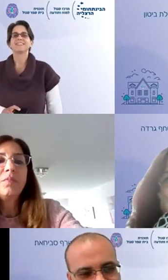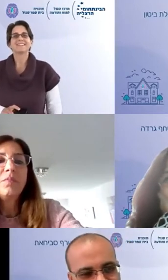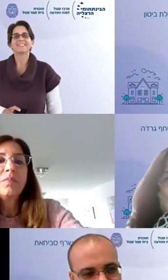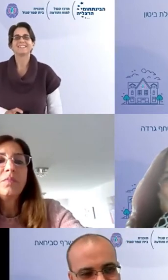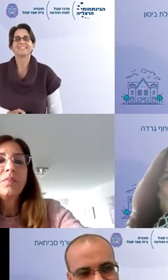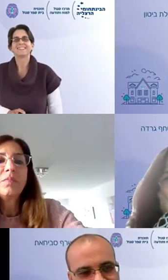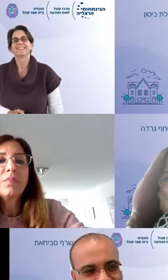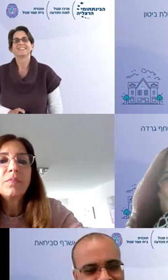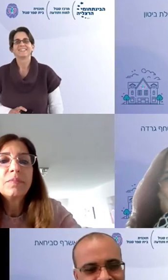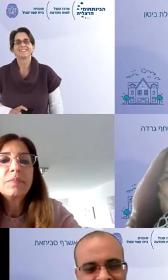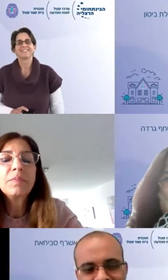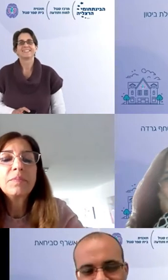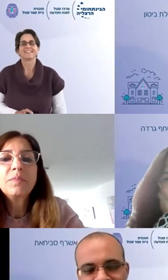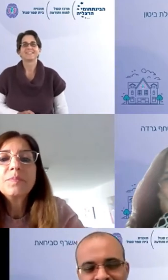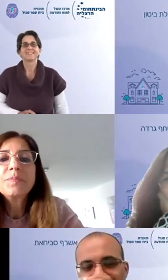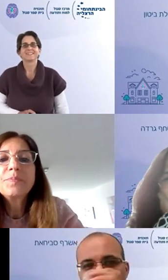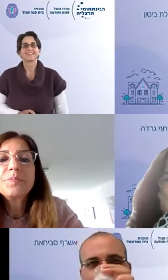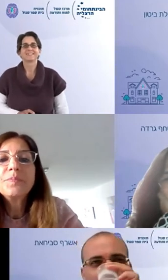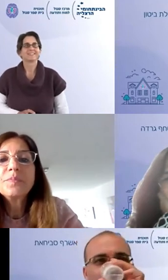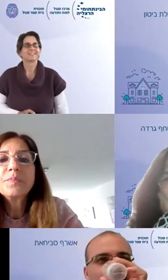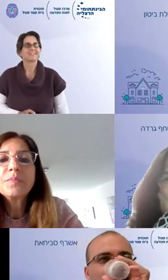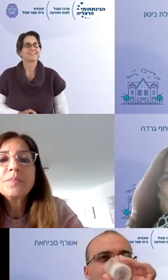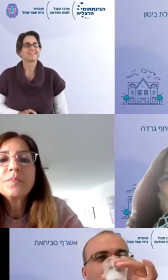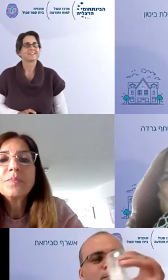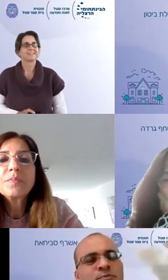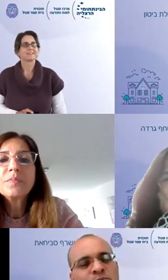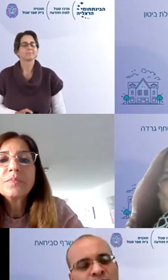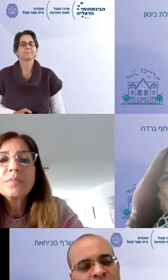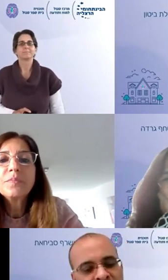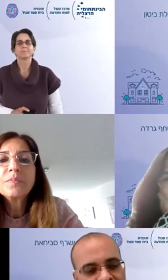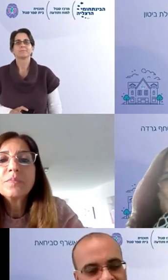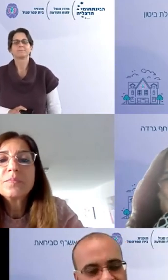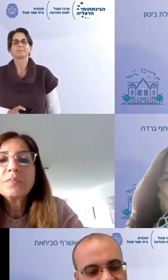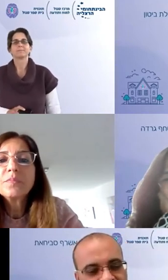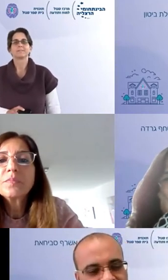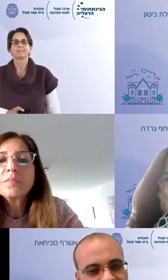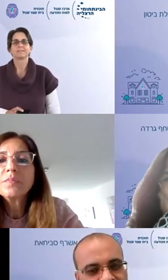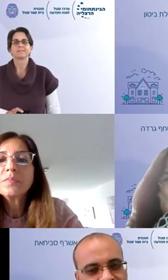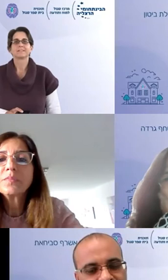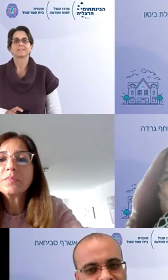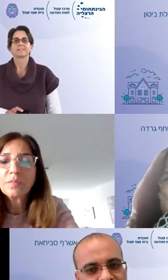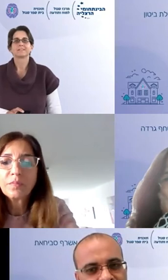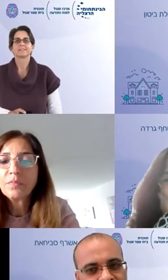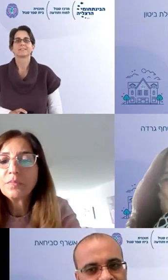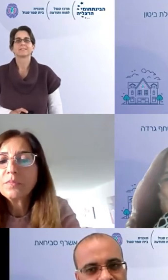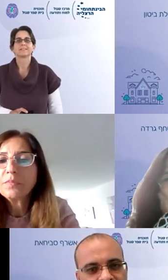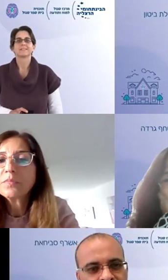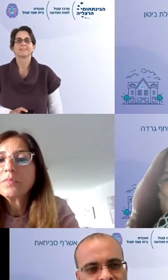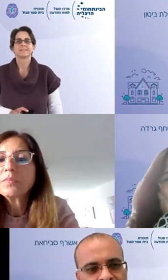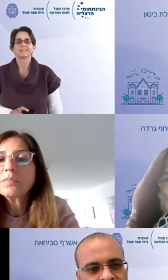ונדה אז שלום לכולם שמי ונדה רבין אני מנהלת אורט על שם נעמי שמר